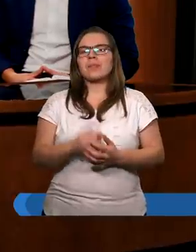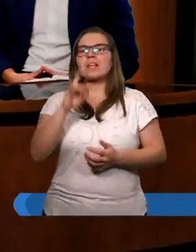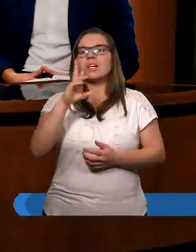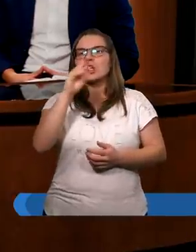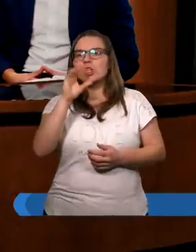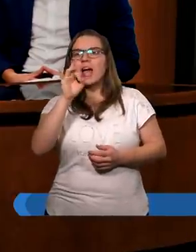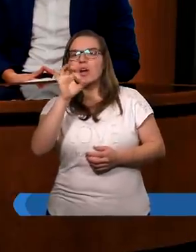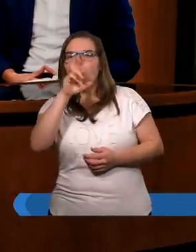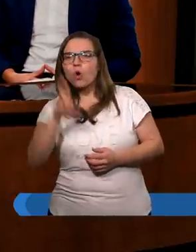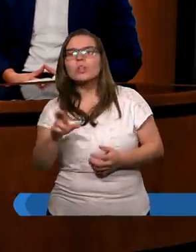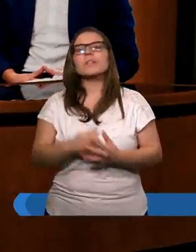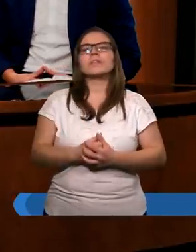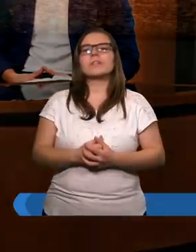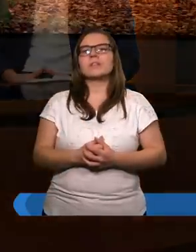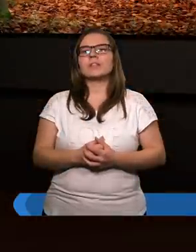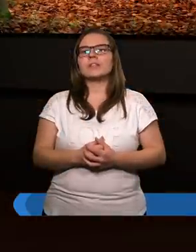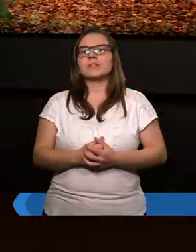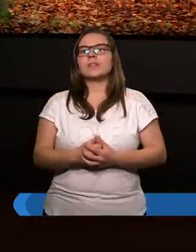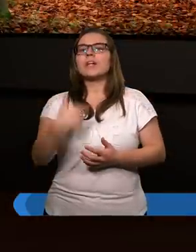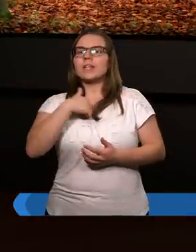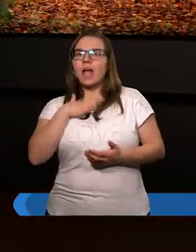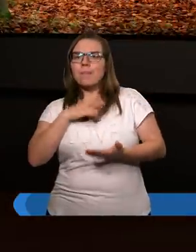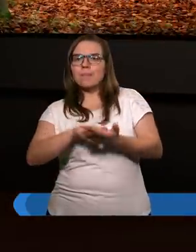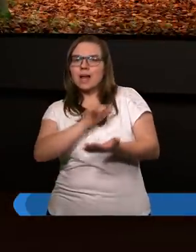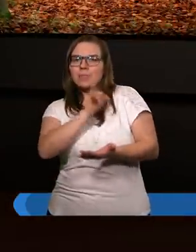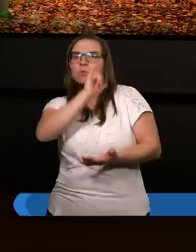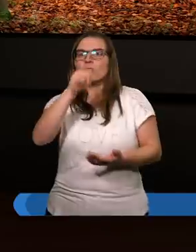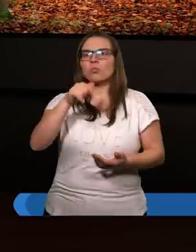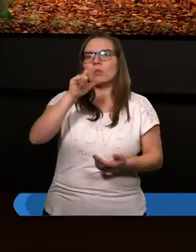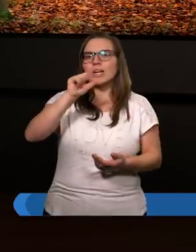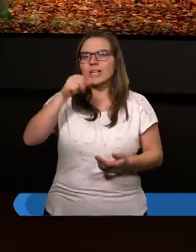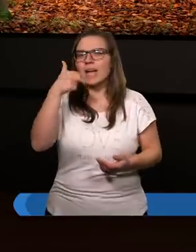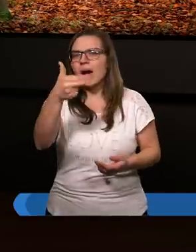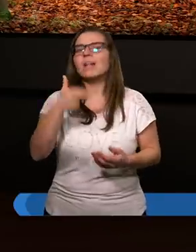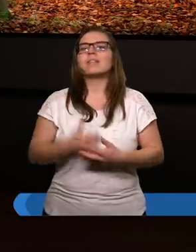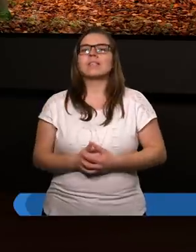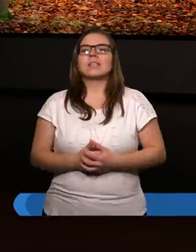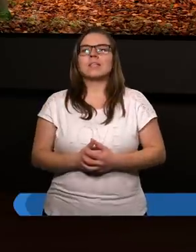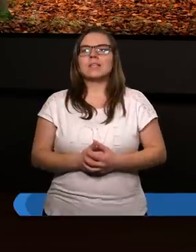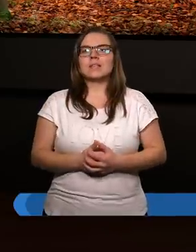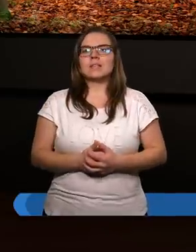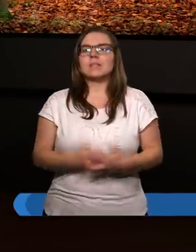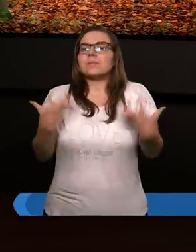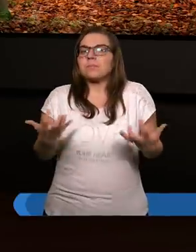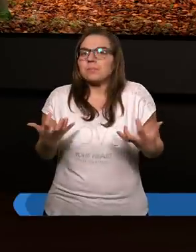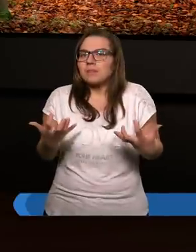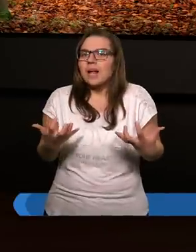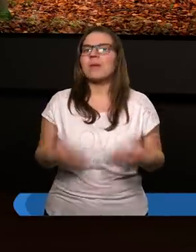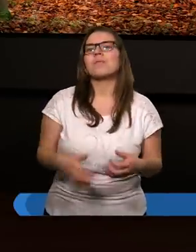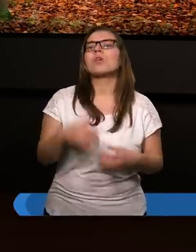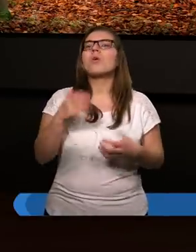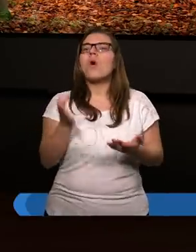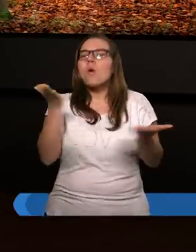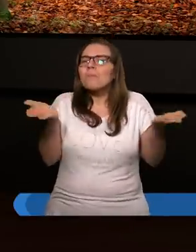Grzegorz, ja mam na imię Julian. Żeby Bóg nam